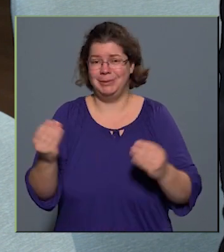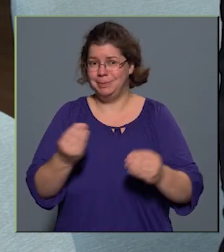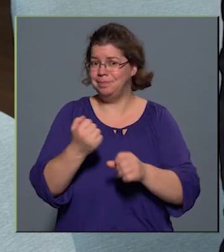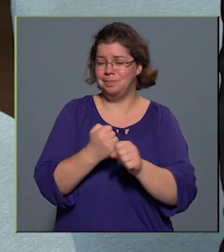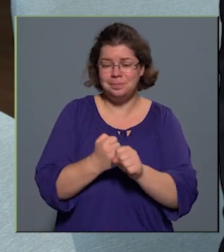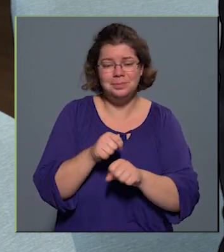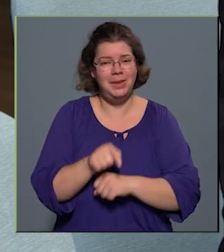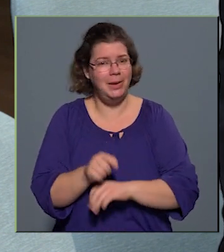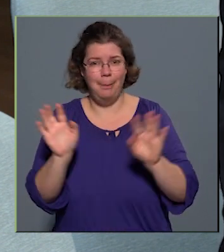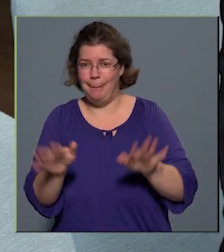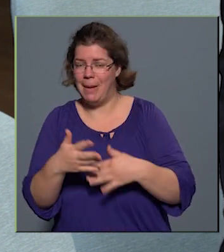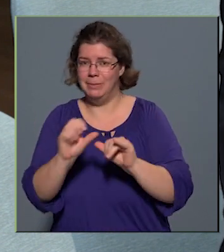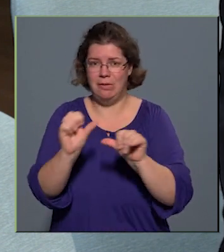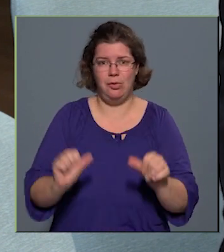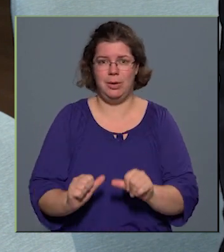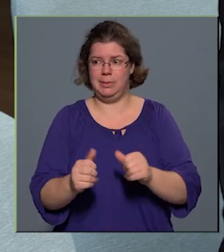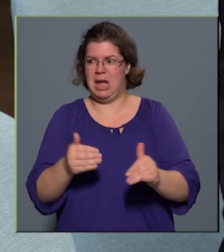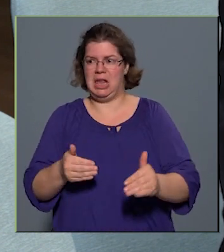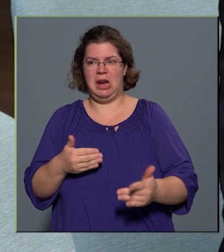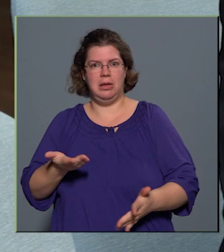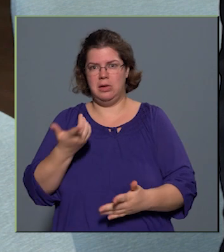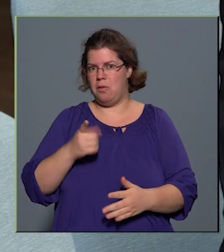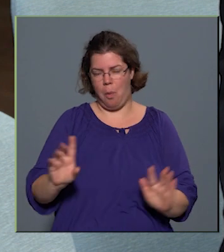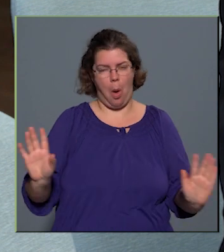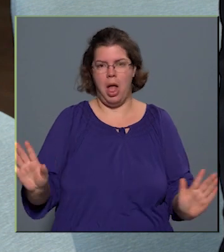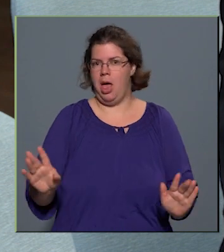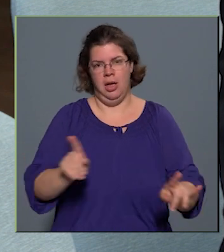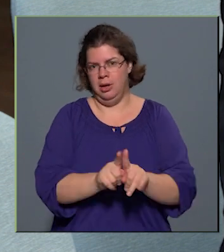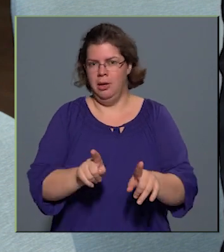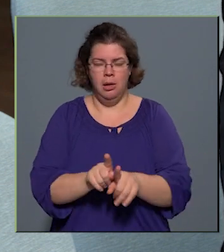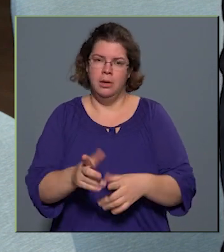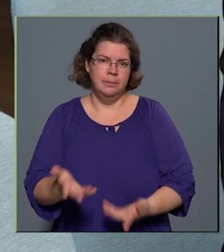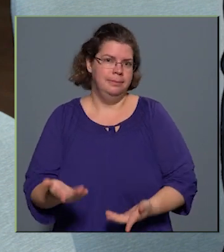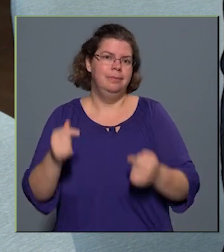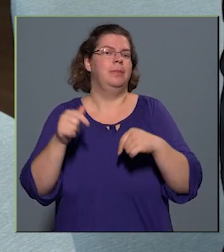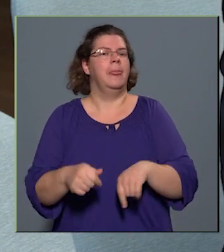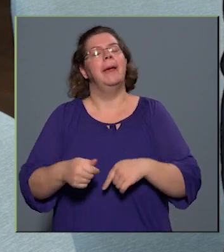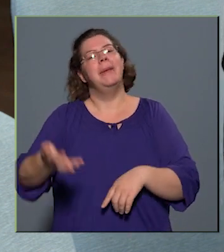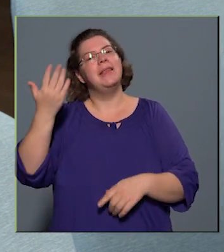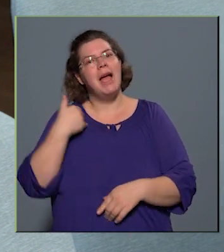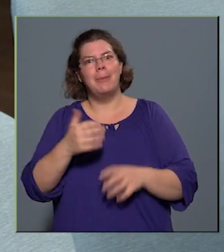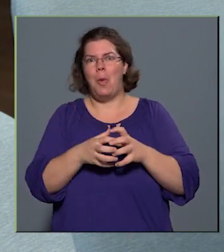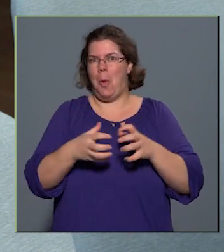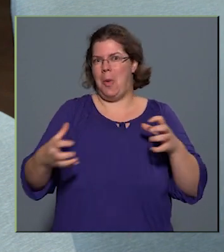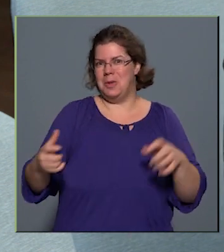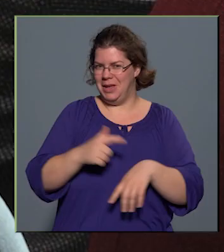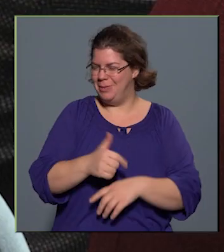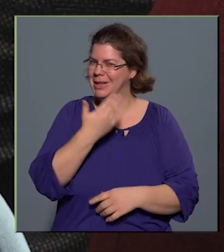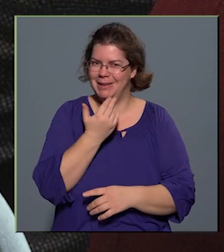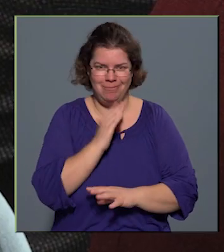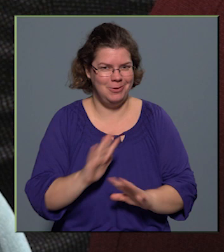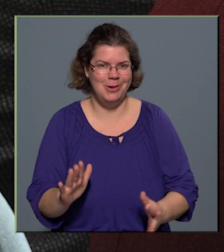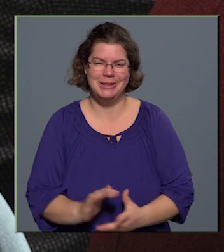munkánkat bármilyen formában átráltotta volna, ilyen ebben az elmúlt, hát nagyon hosszú időben nem volt.